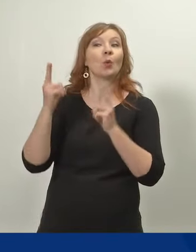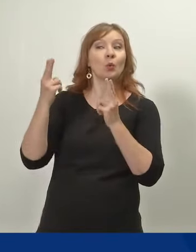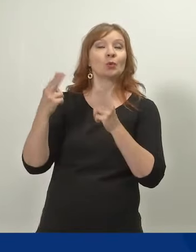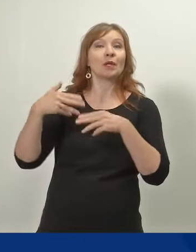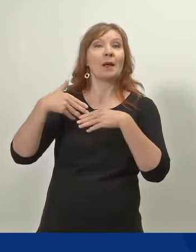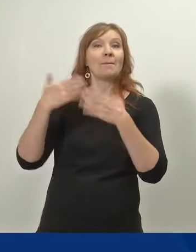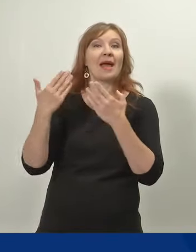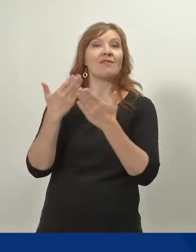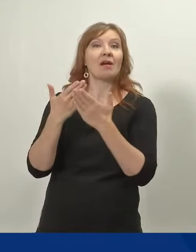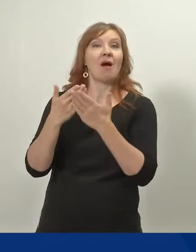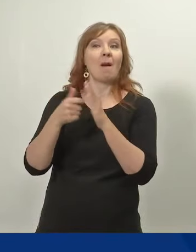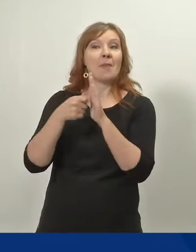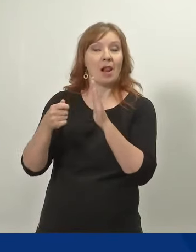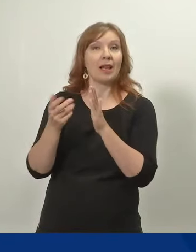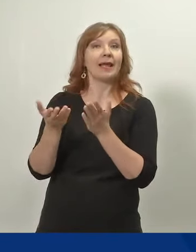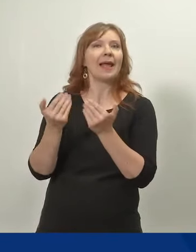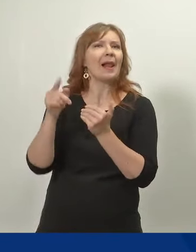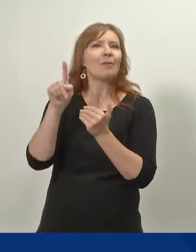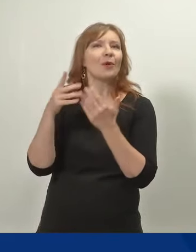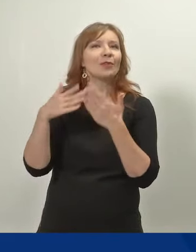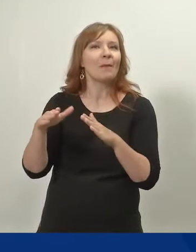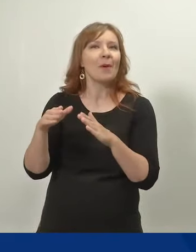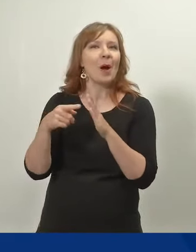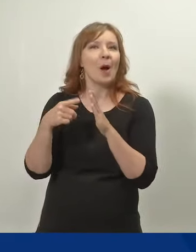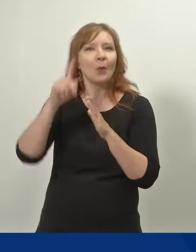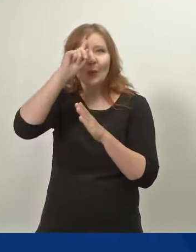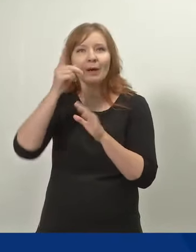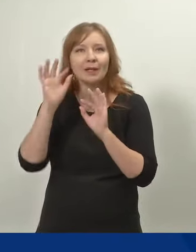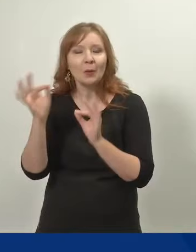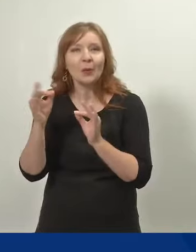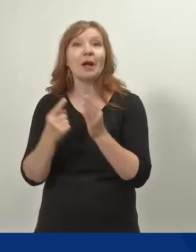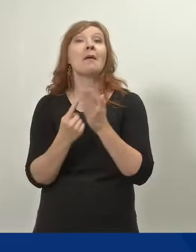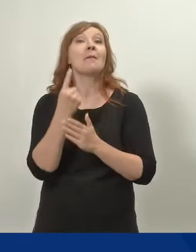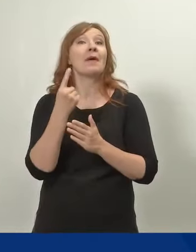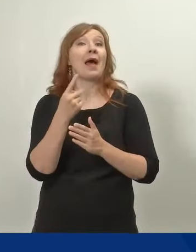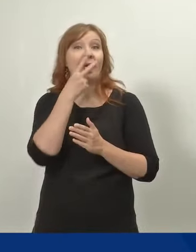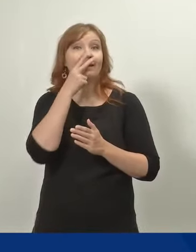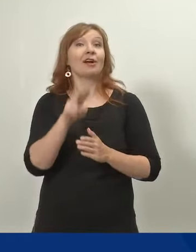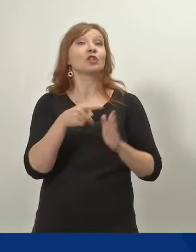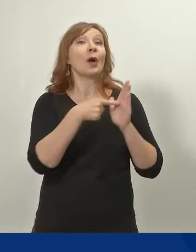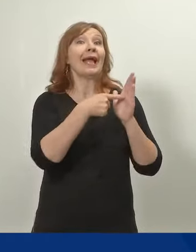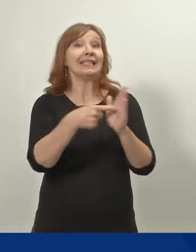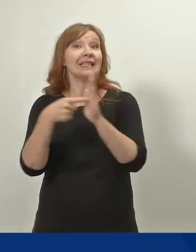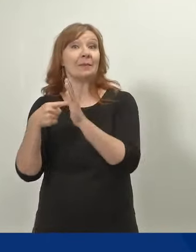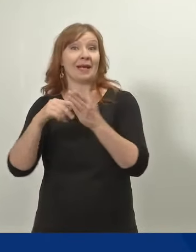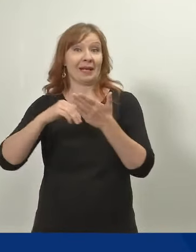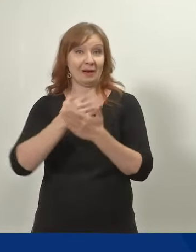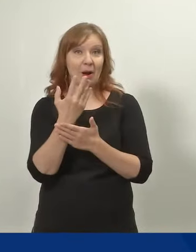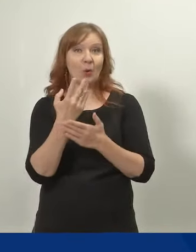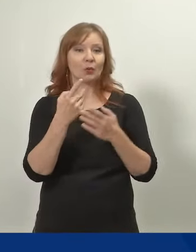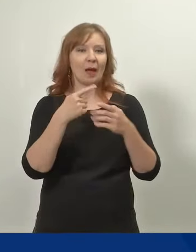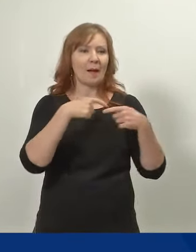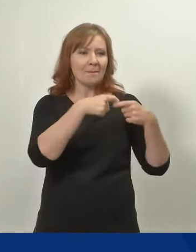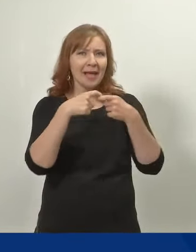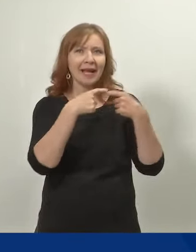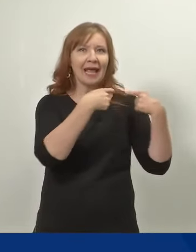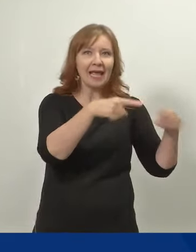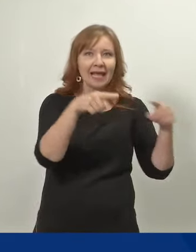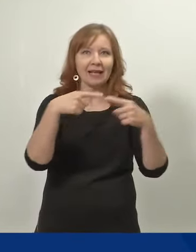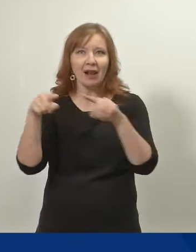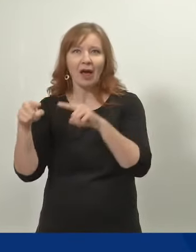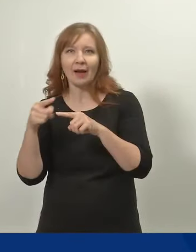ymmärtää, kun sitä tarkastelee erilaisten esimerkkien kautta ja erilaisten perheiden kannalta.